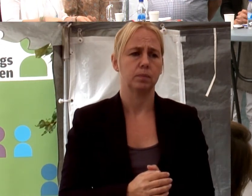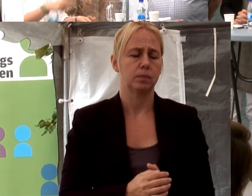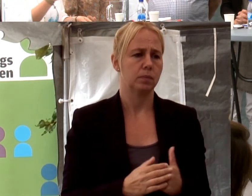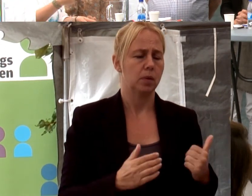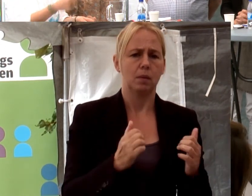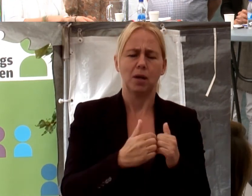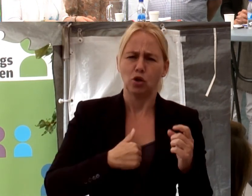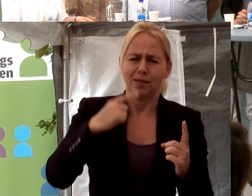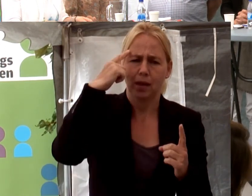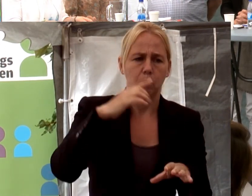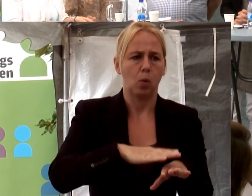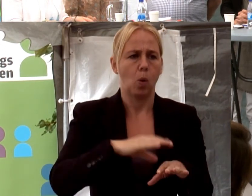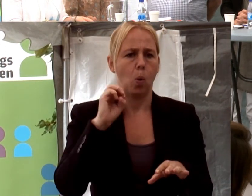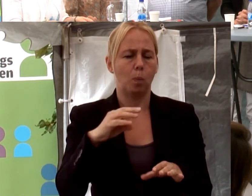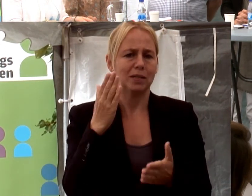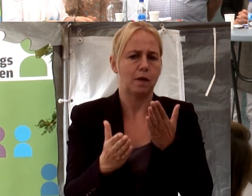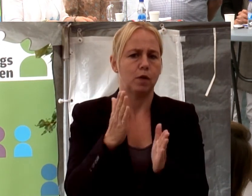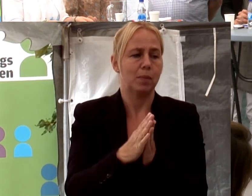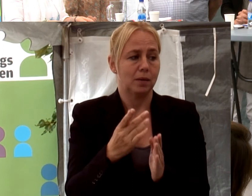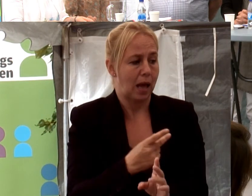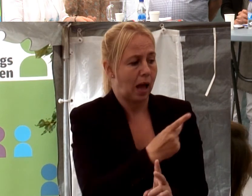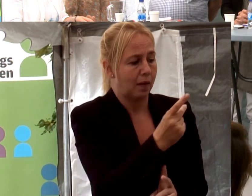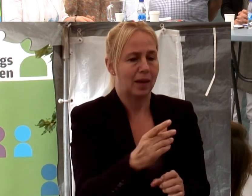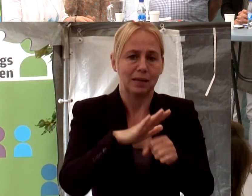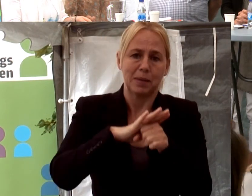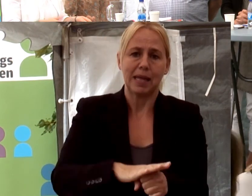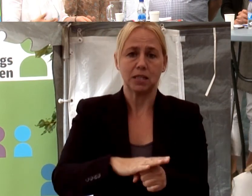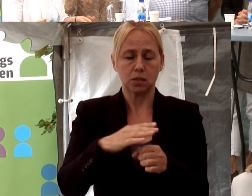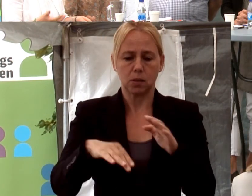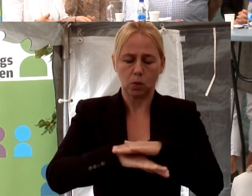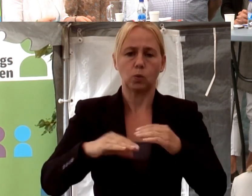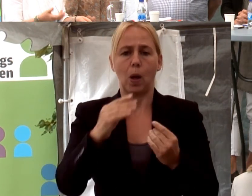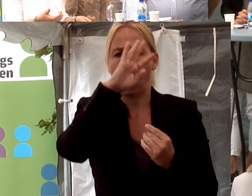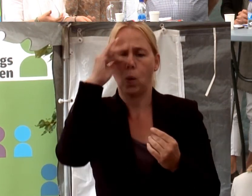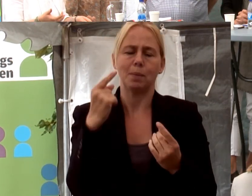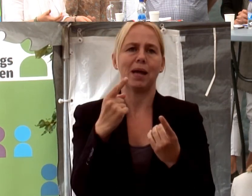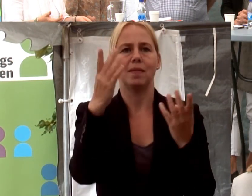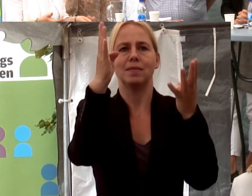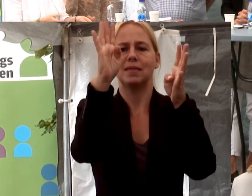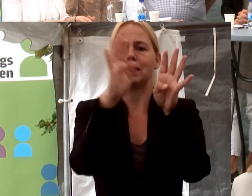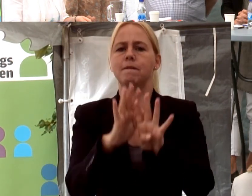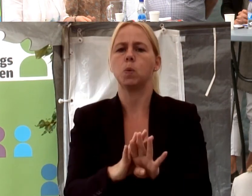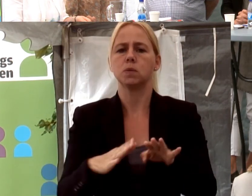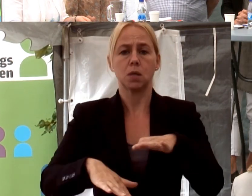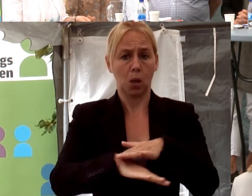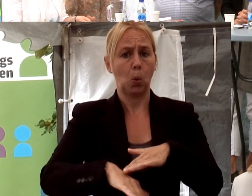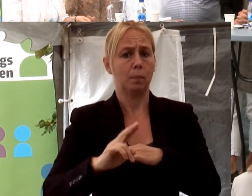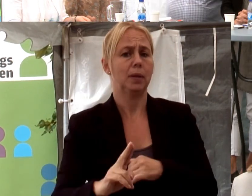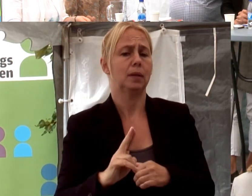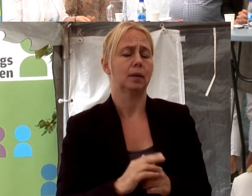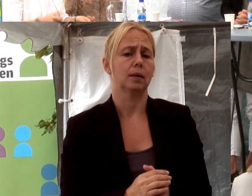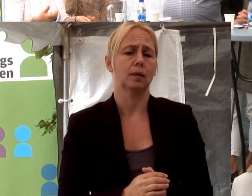Jag tänker på det här med, om man jämför med era andra diskrimineringsgrunder. Då är ju åldern en betydligt mer diffus grund egentligen.